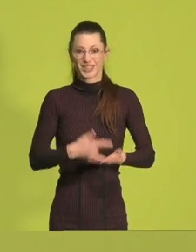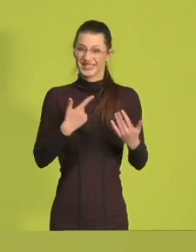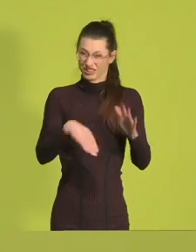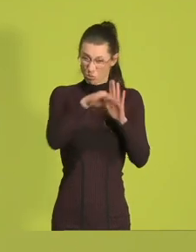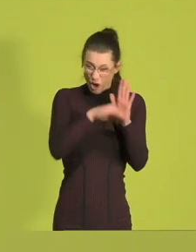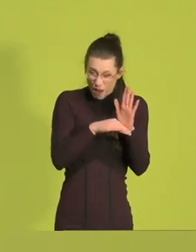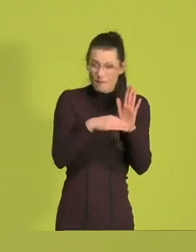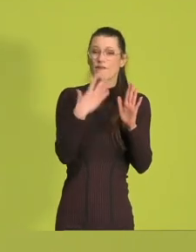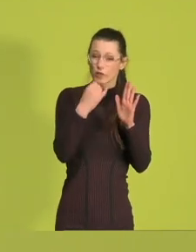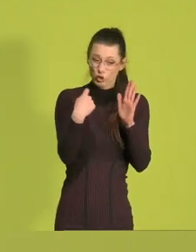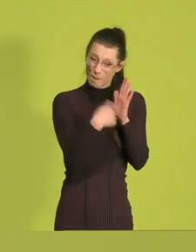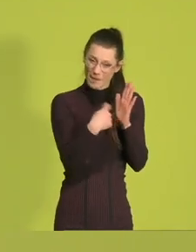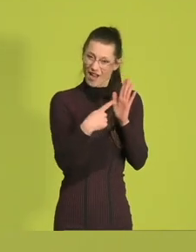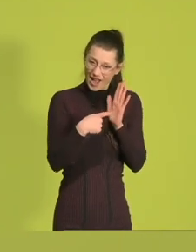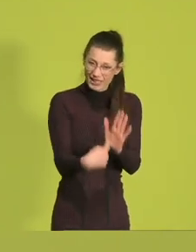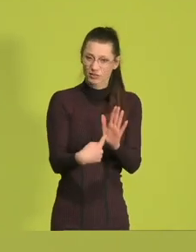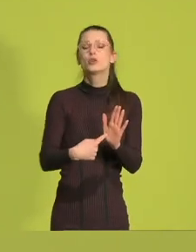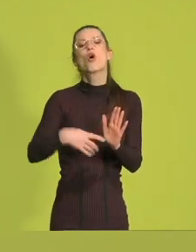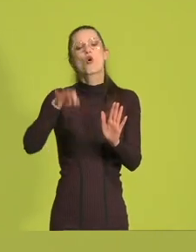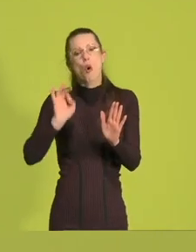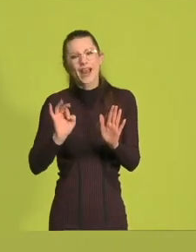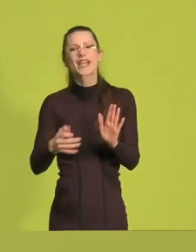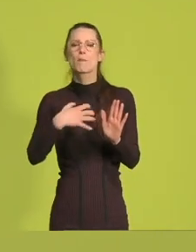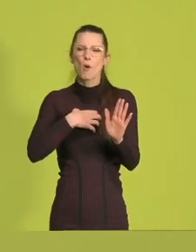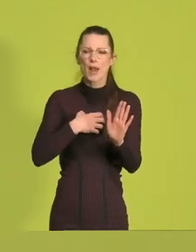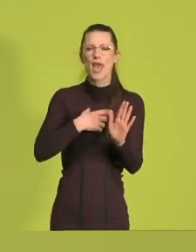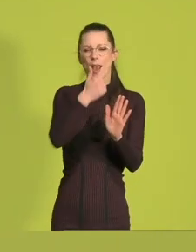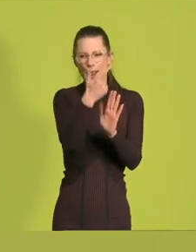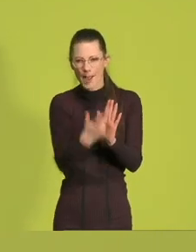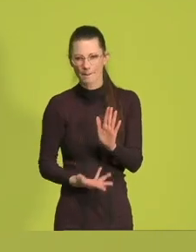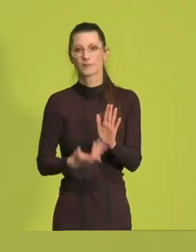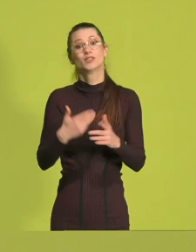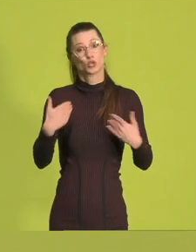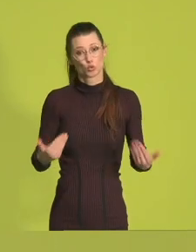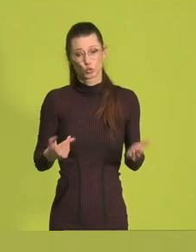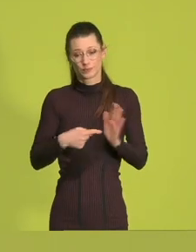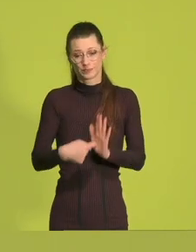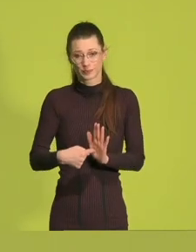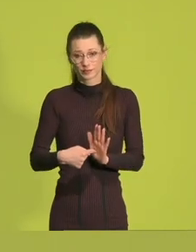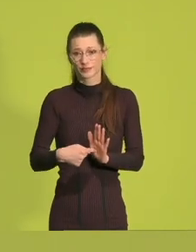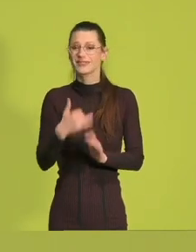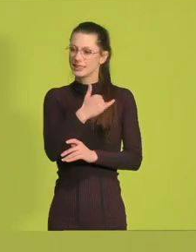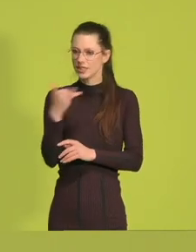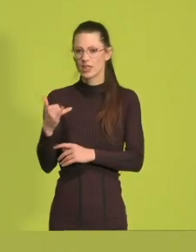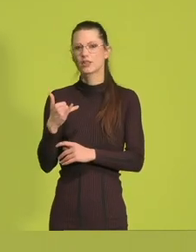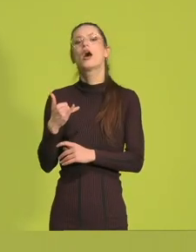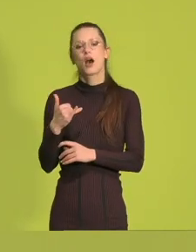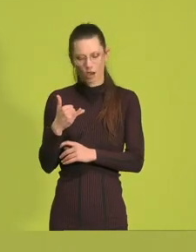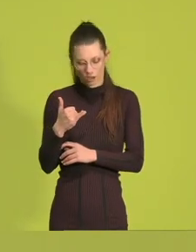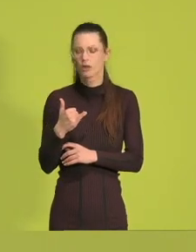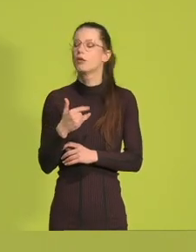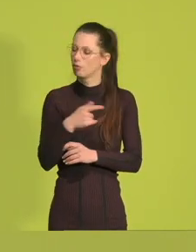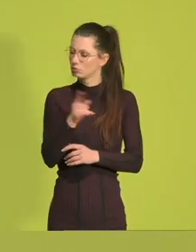beweisen werden, mit konkreten Problemen, das machen wir so, dass jede und jeder was davon